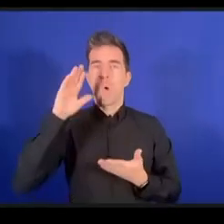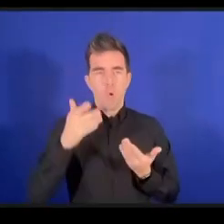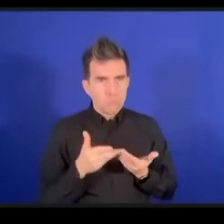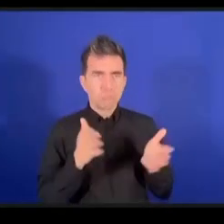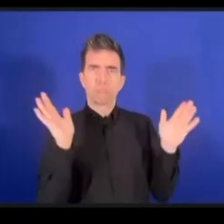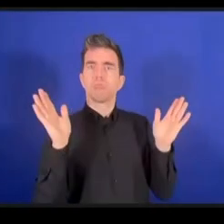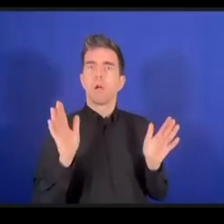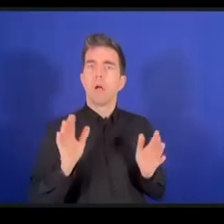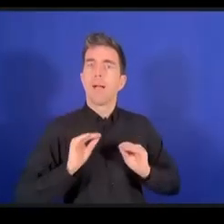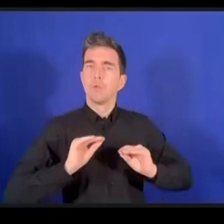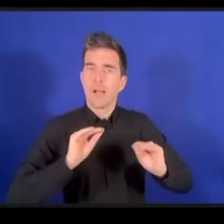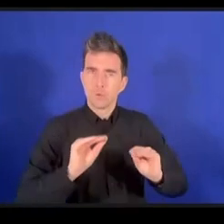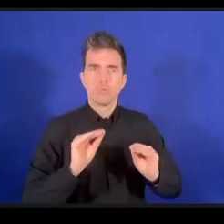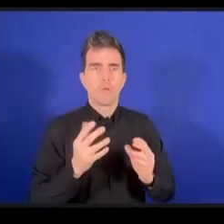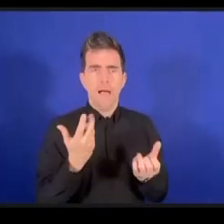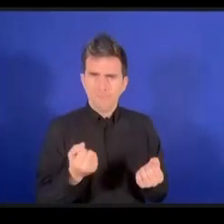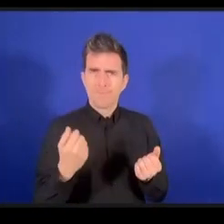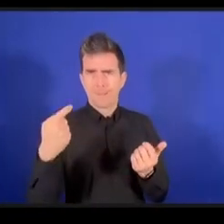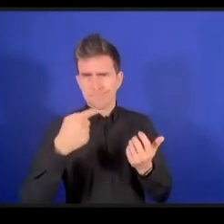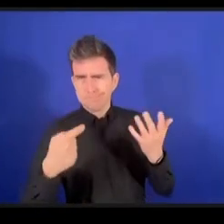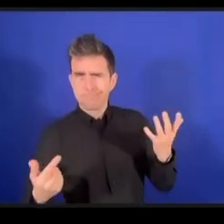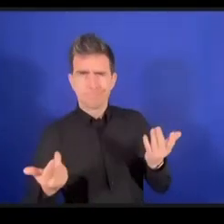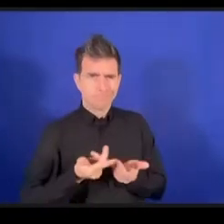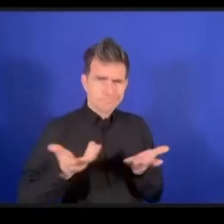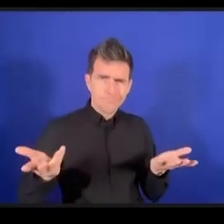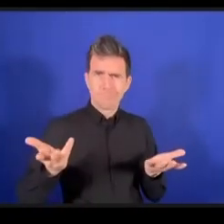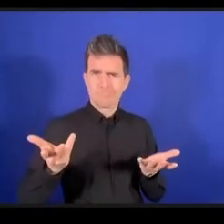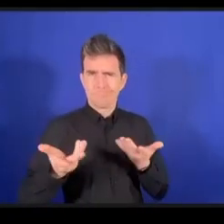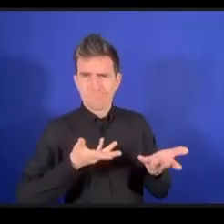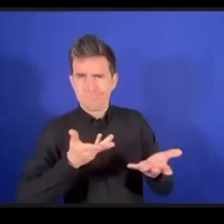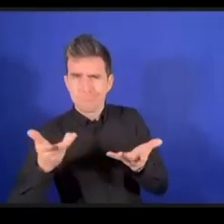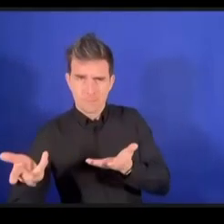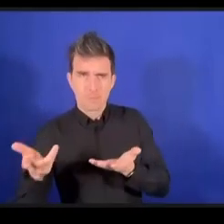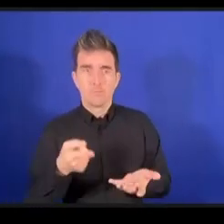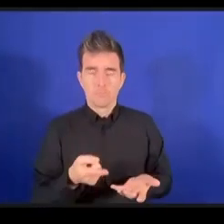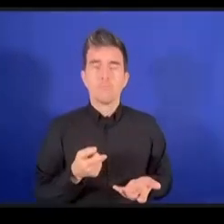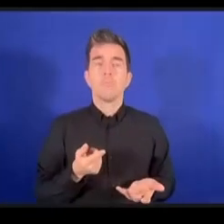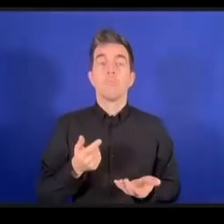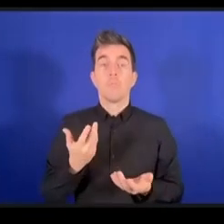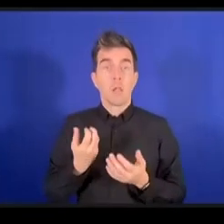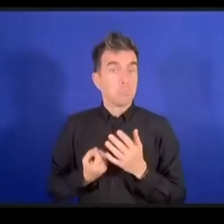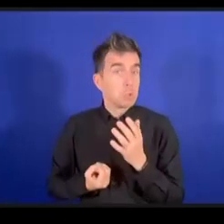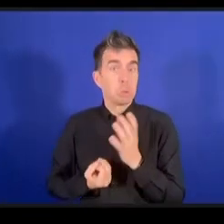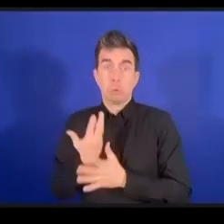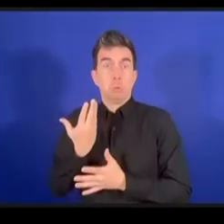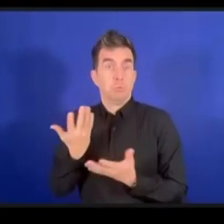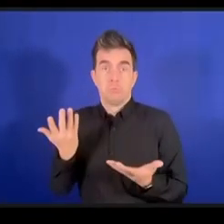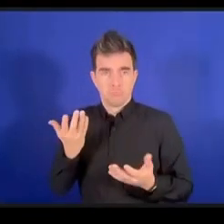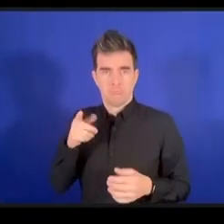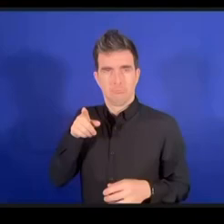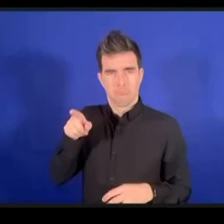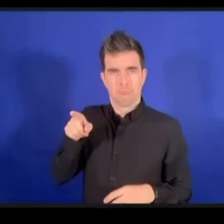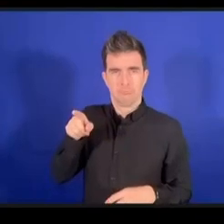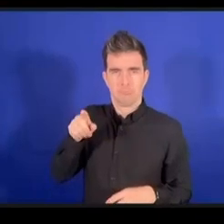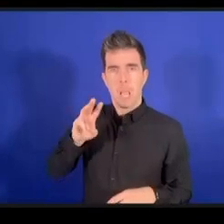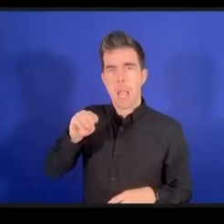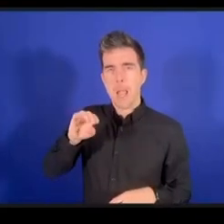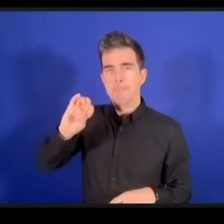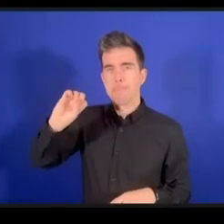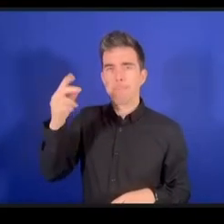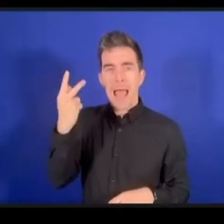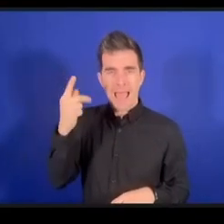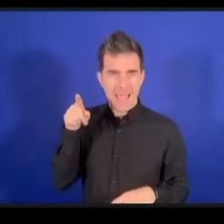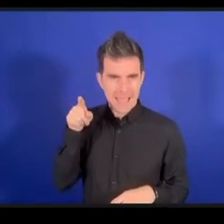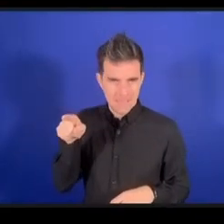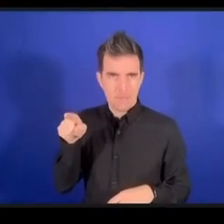إذا كان بالإمكان العمل مع ائتلافات أخرى حتى نتمكن من أن نقطع